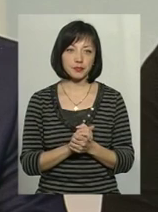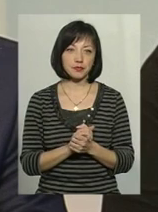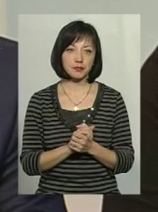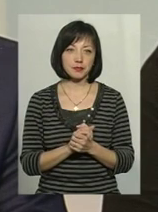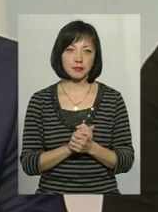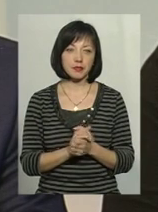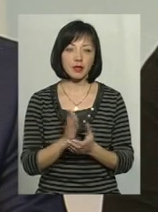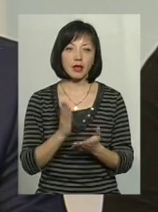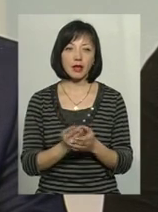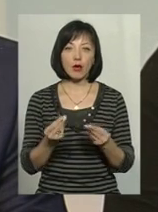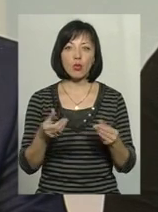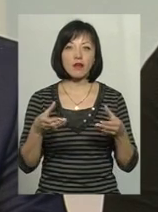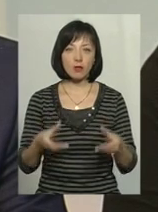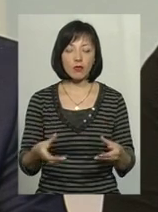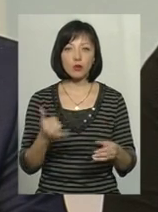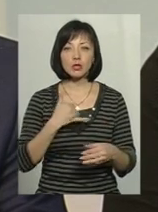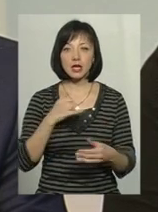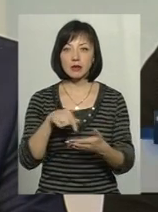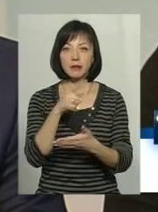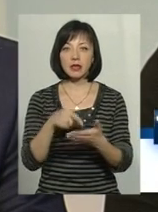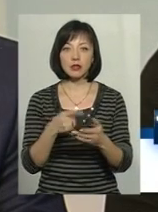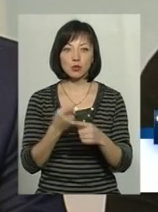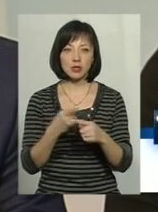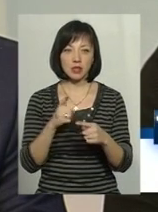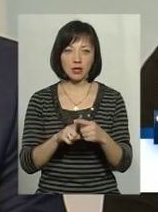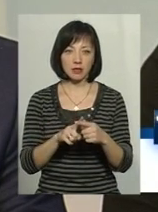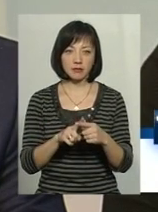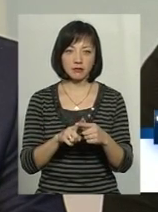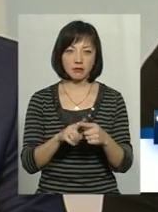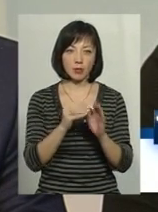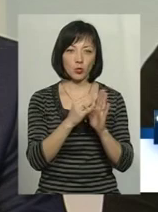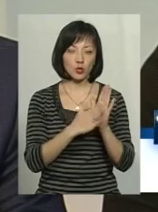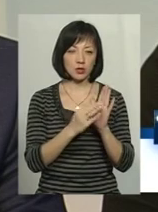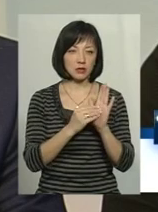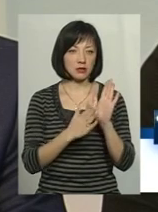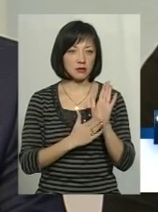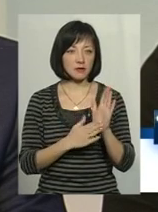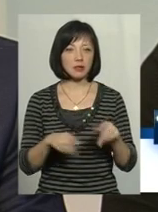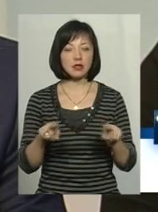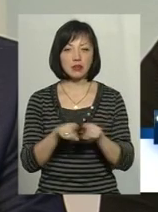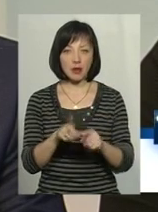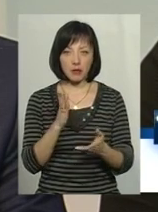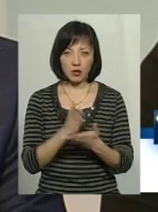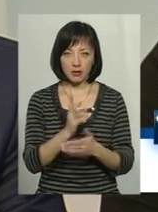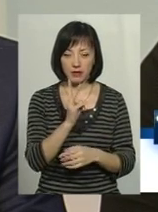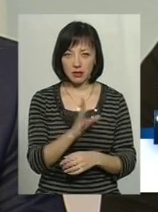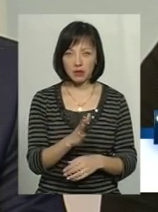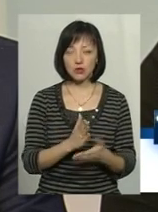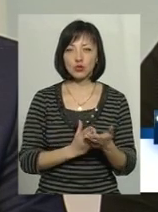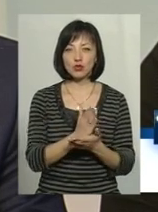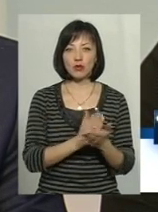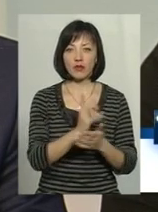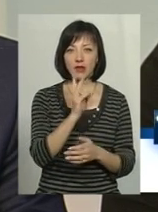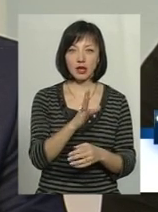є готівкові кошти. От у нас є запитання до цих пунктів. Так само є нерухомість, є службові